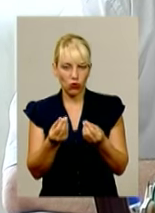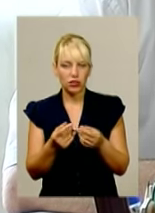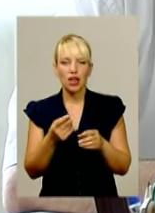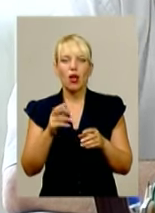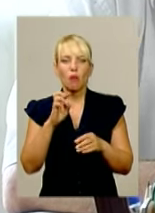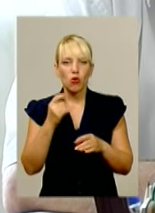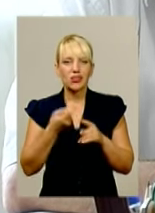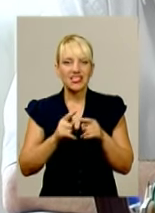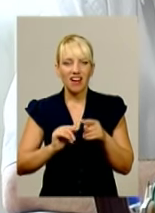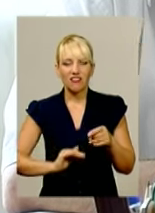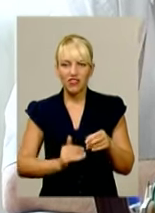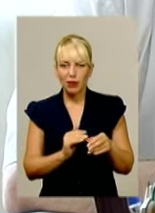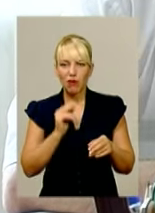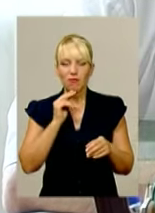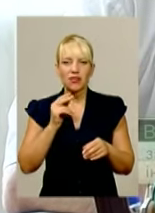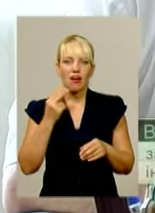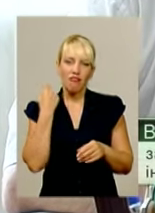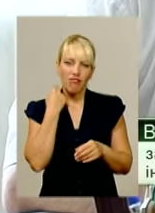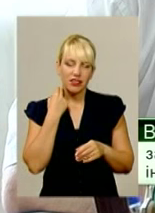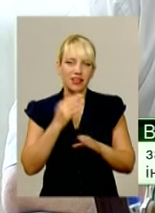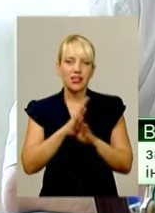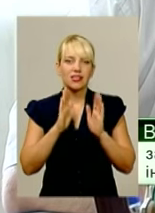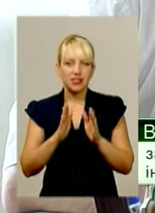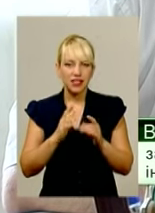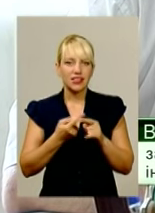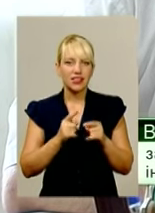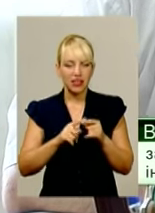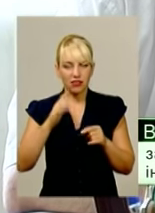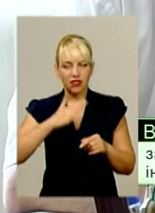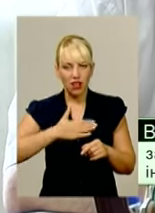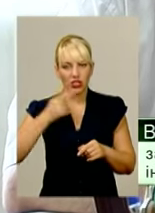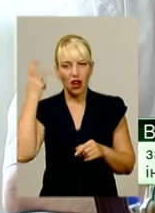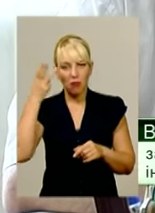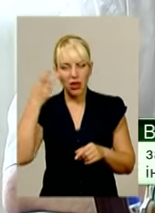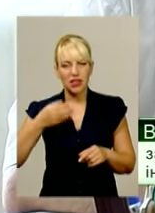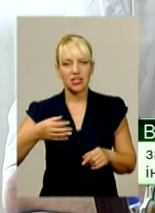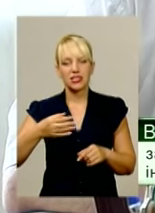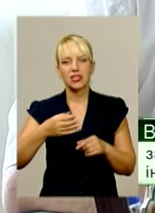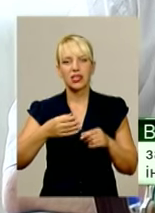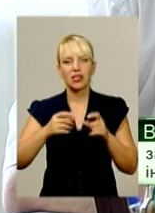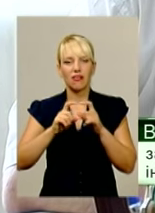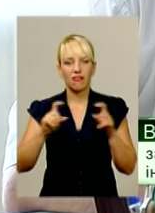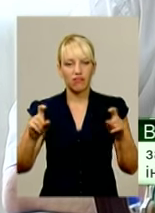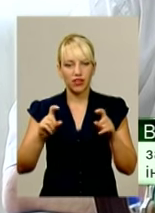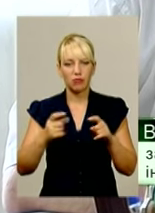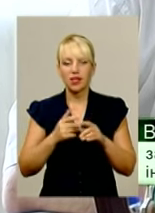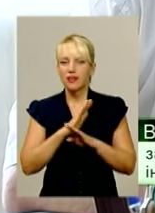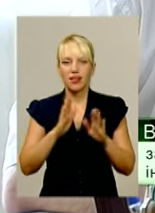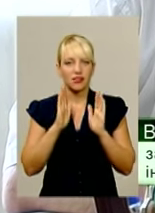дорожникам. «Як ми зрозуміли з відповіді Державної виконавчої служби, не тільки служба автомобільних доріг